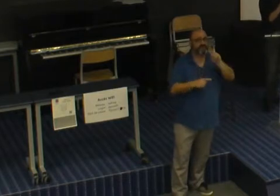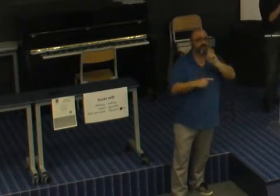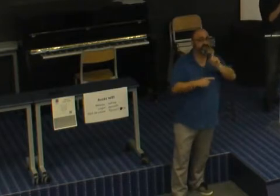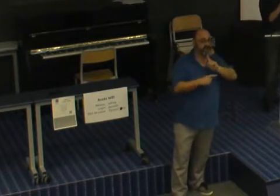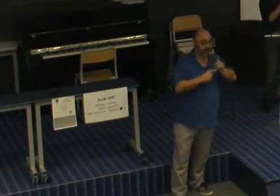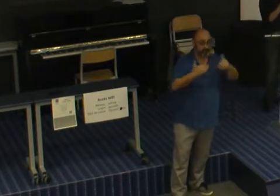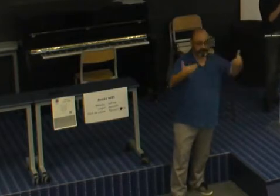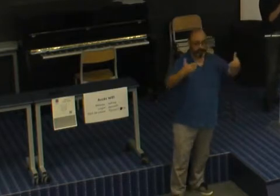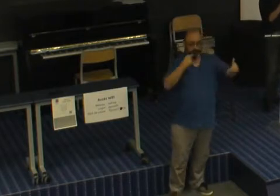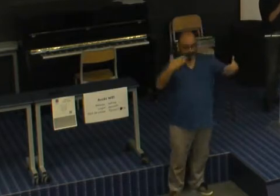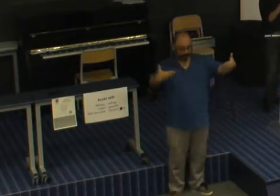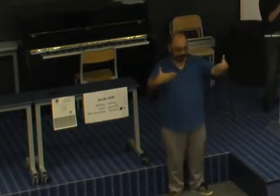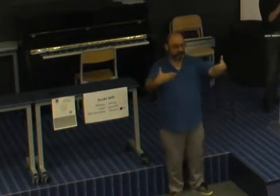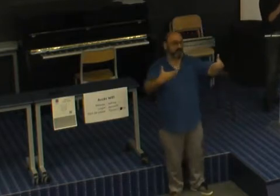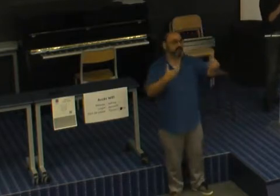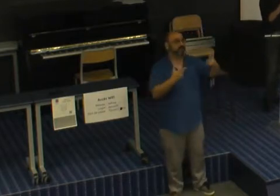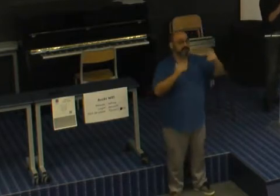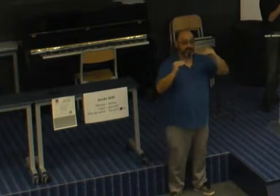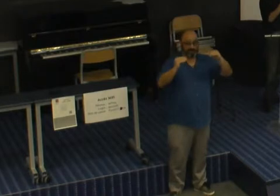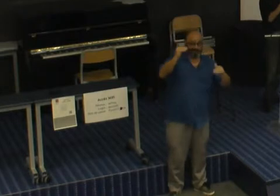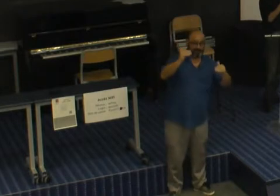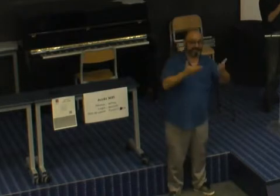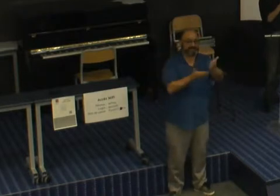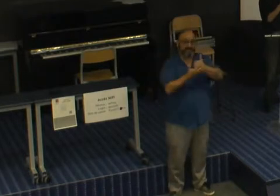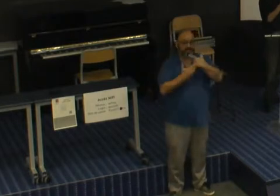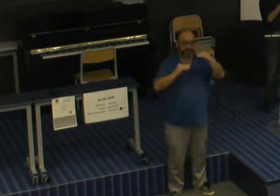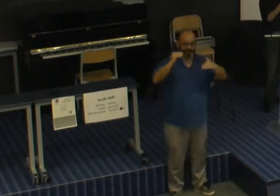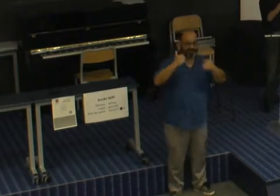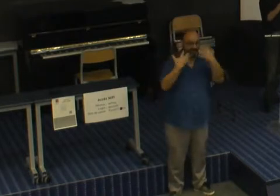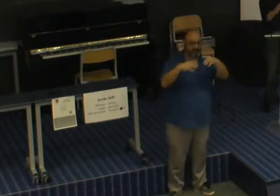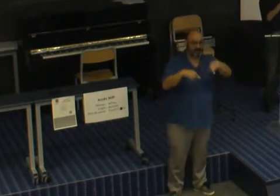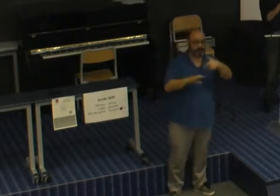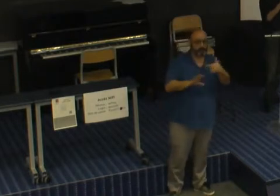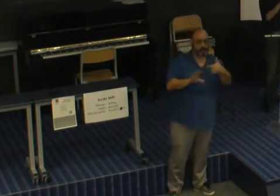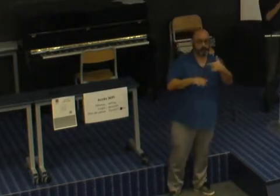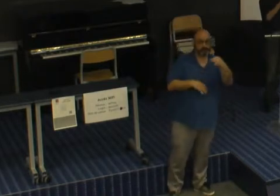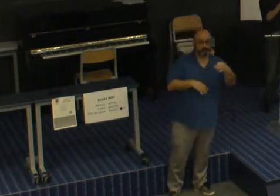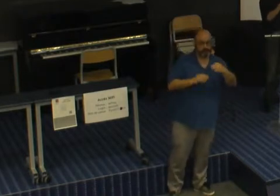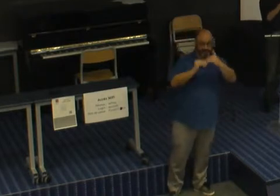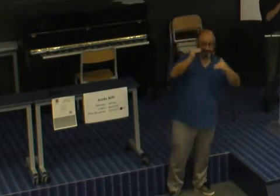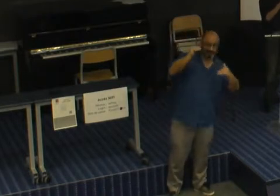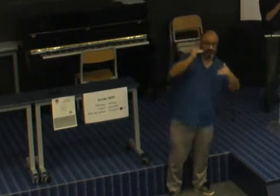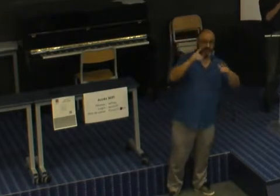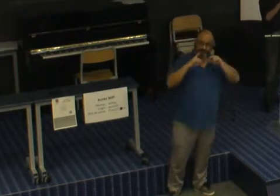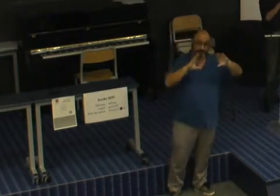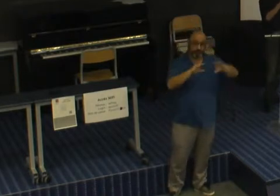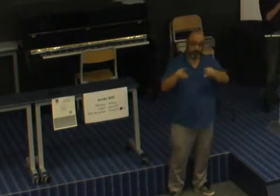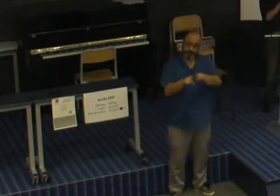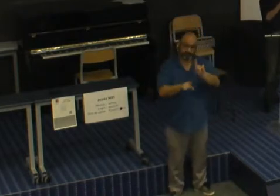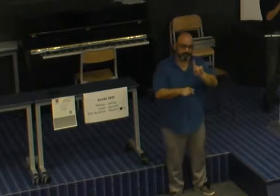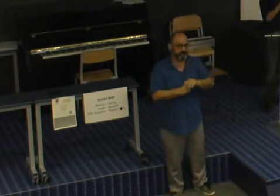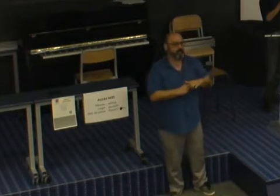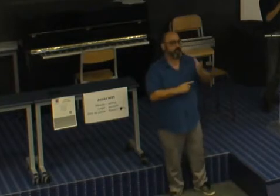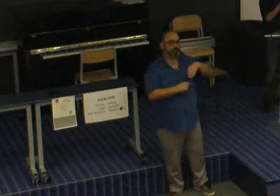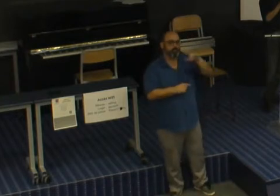% en moins que les hommes à poste égal. On ne parle même pas du fait que les femmes ont plus souvent des emplois précaires